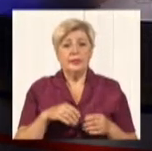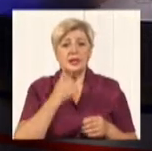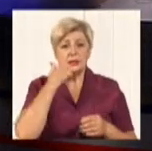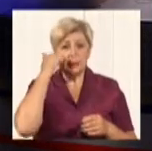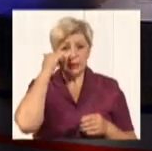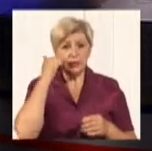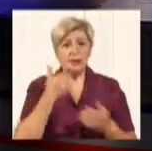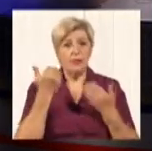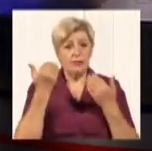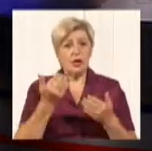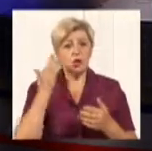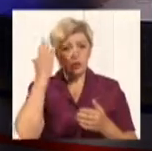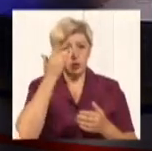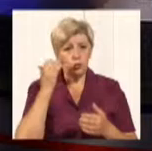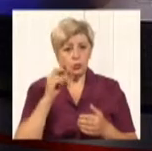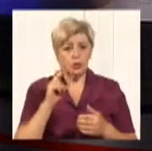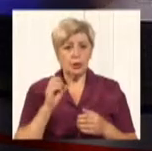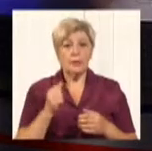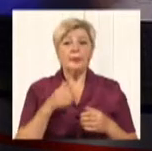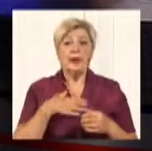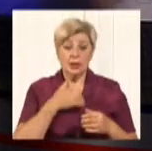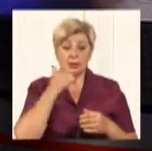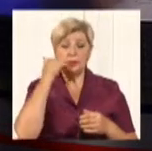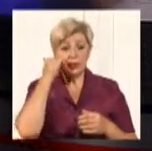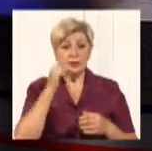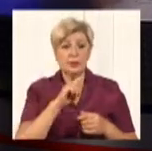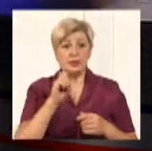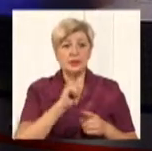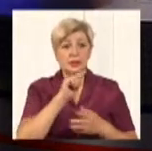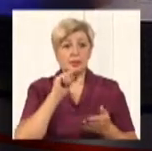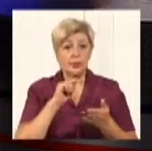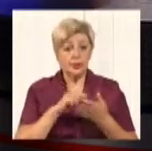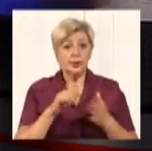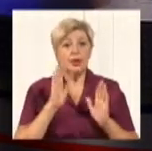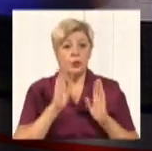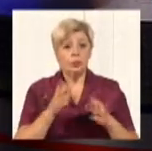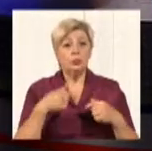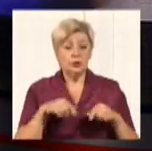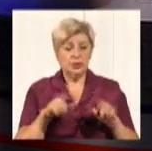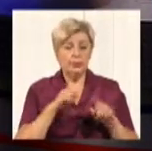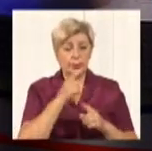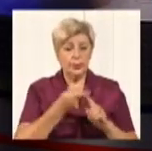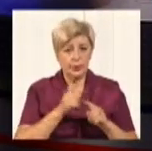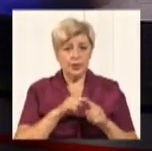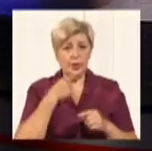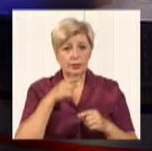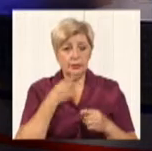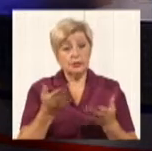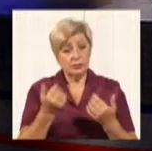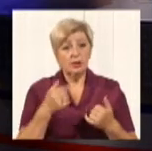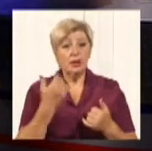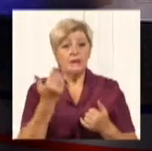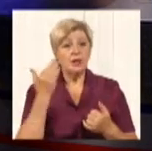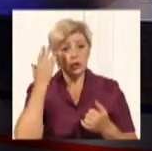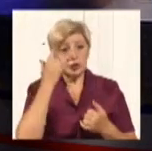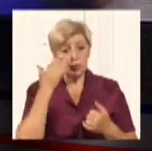Дякую, ваша думка. Дякуємо за запитання. Ну, власне, ми будемо ще трошки далі так говорити, але от ваша думка так ось, проведу такого